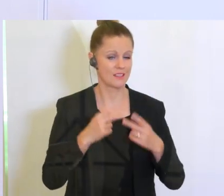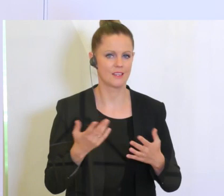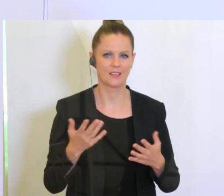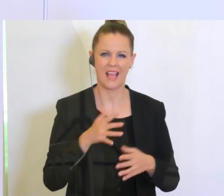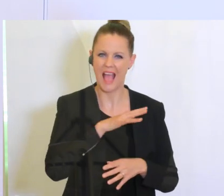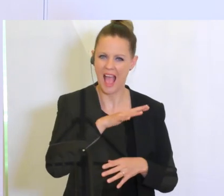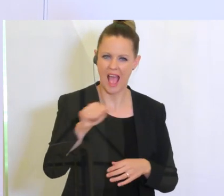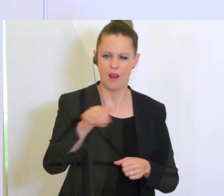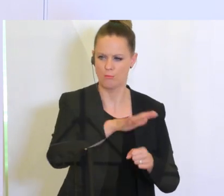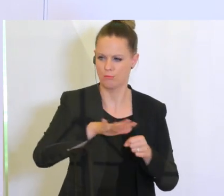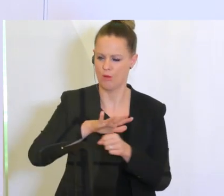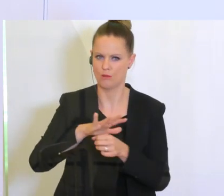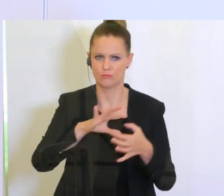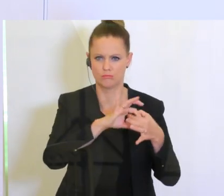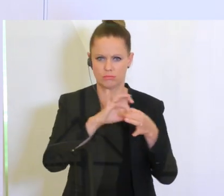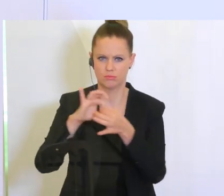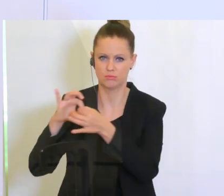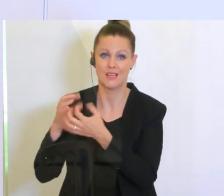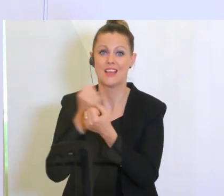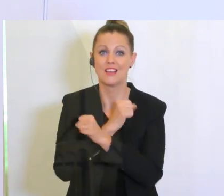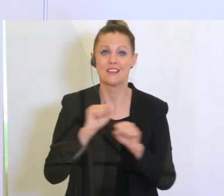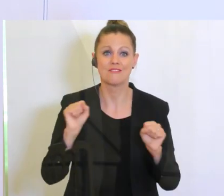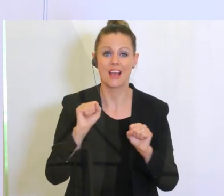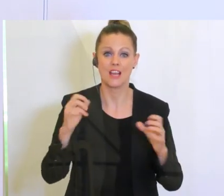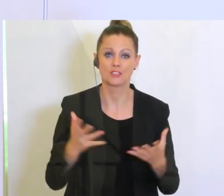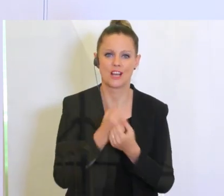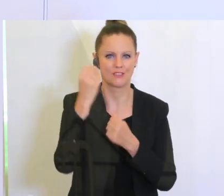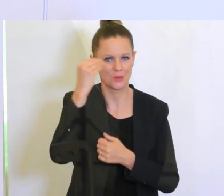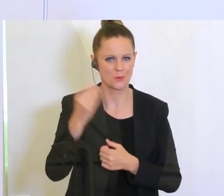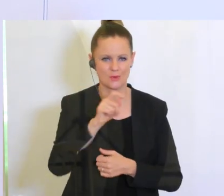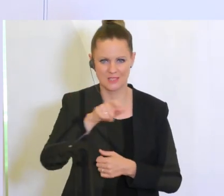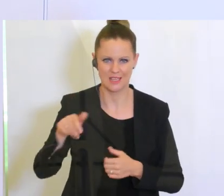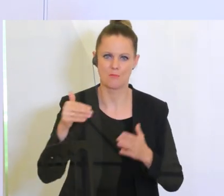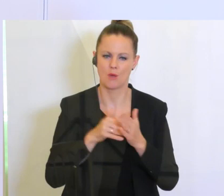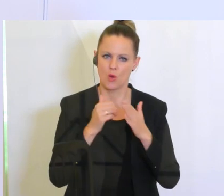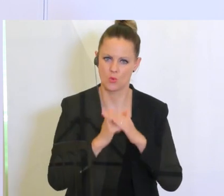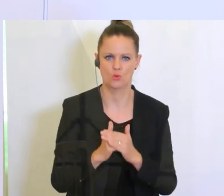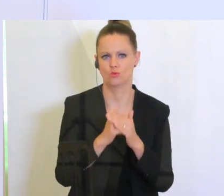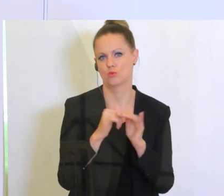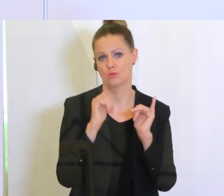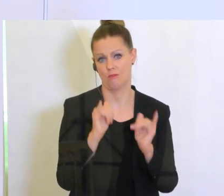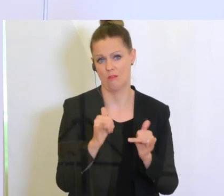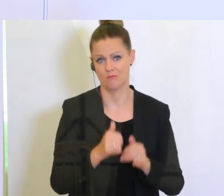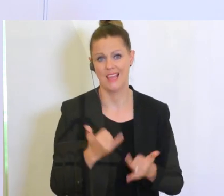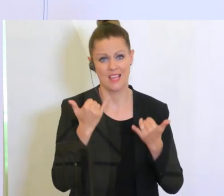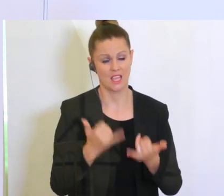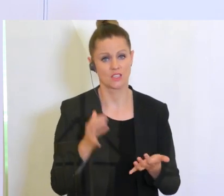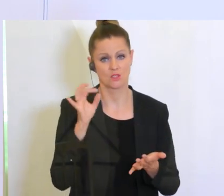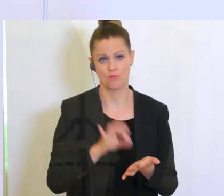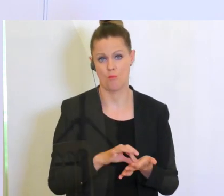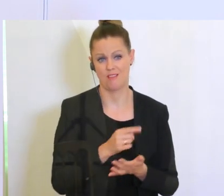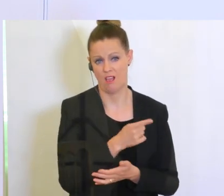über alle Branchen hinweg den freischaffenden Künstlern auch unter die Arme zu greifen. Sie sind derzeit